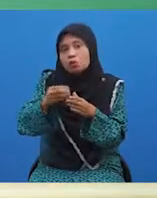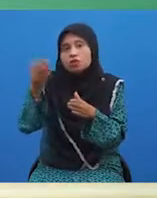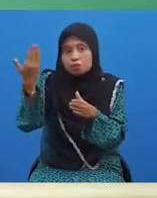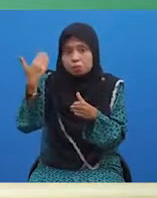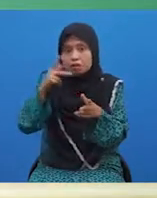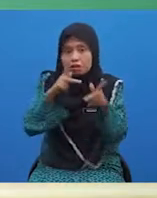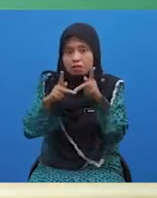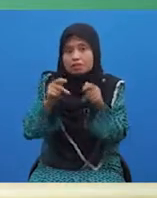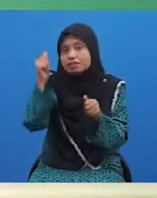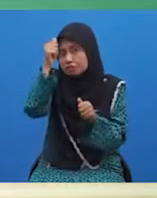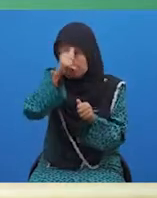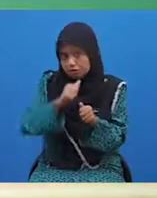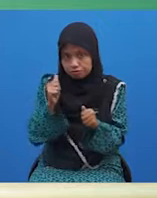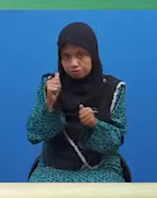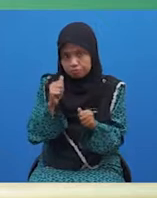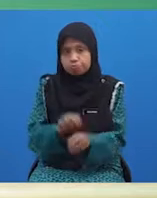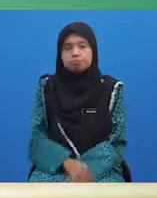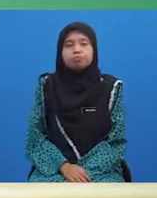belakang kata adjektif.